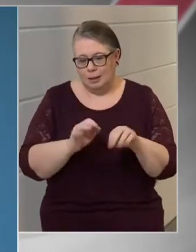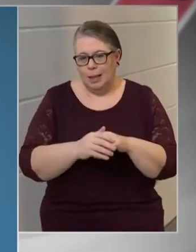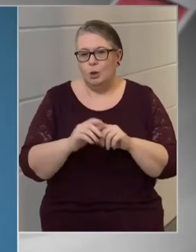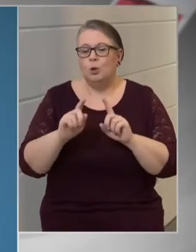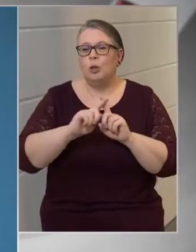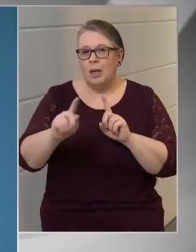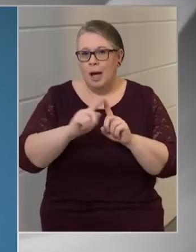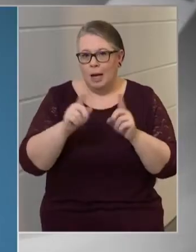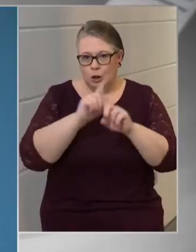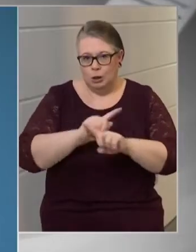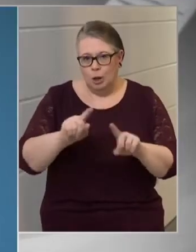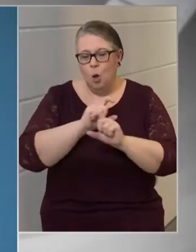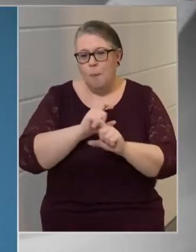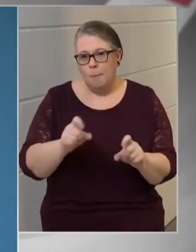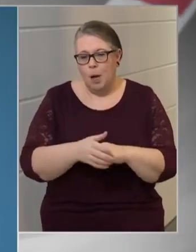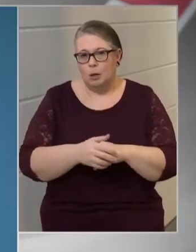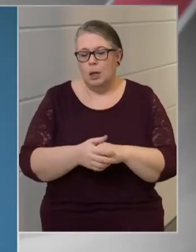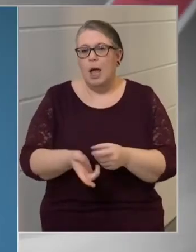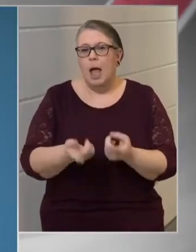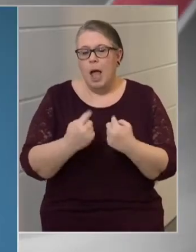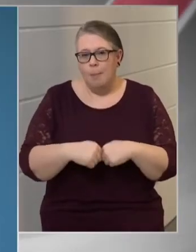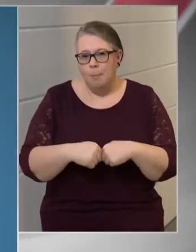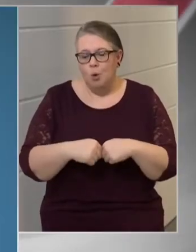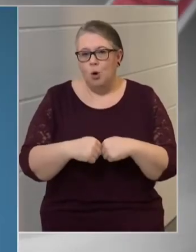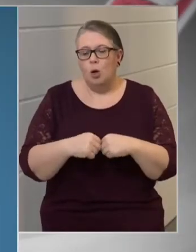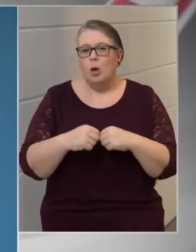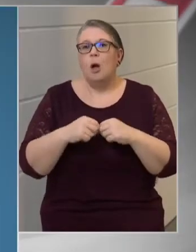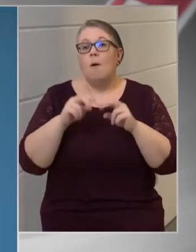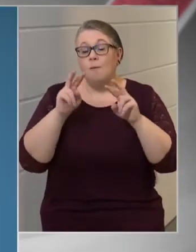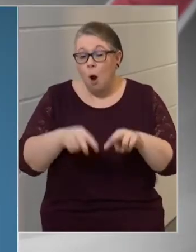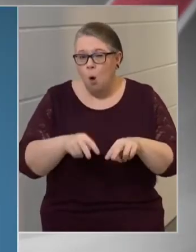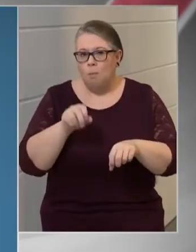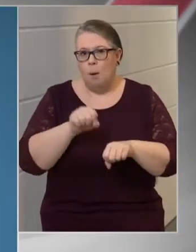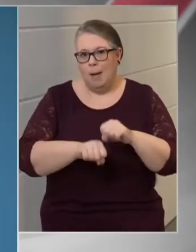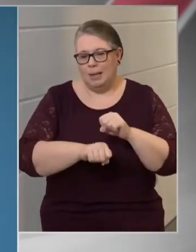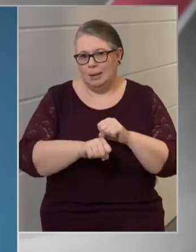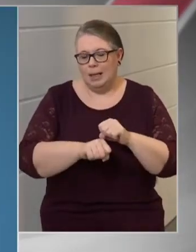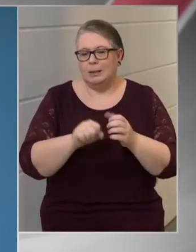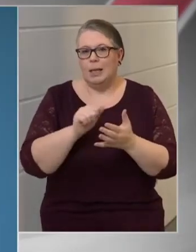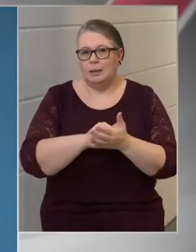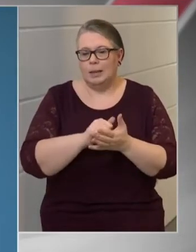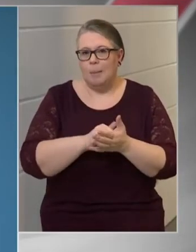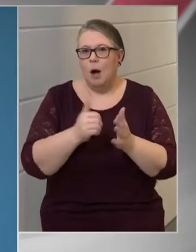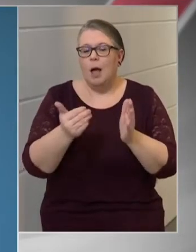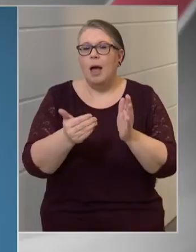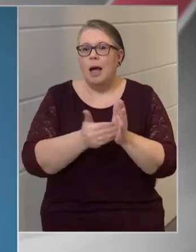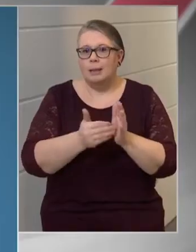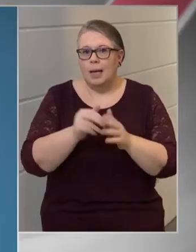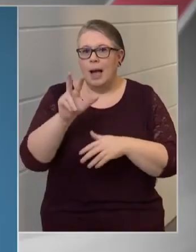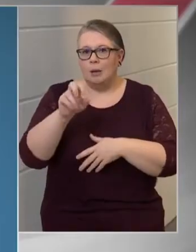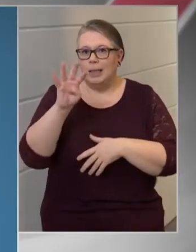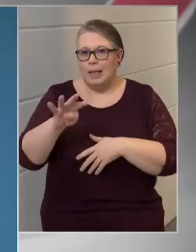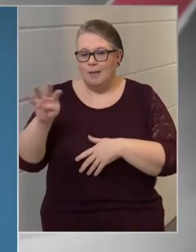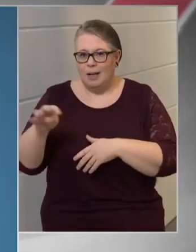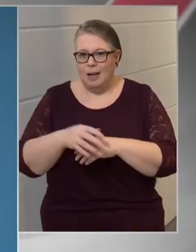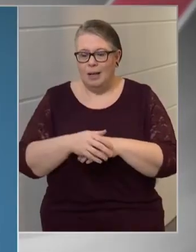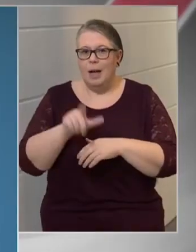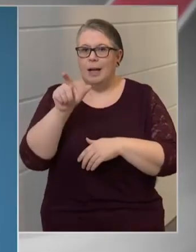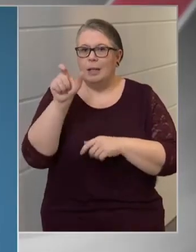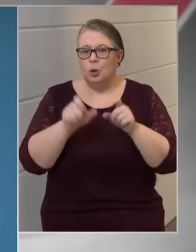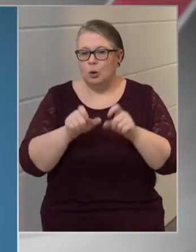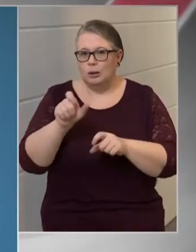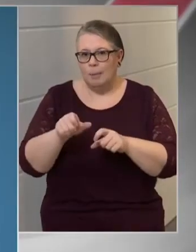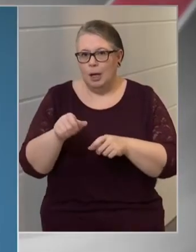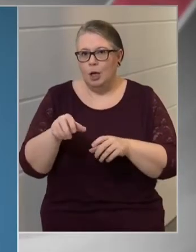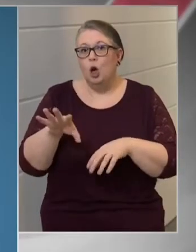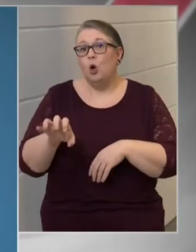tilalom megszegése ügyében. Egyből a kiárási tilalmat ténylegesen megszegőknek a száma 1344, két személy